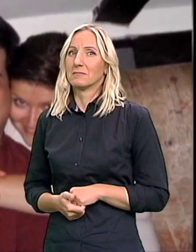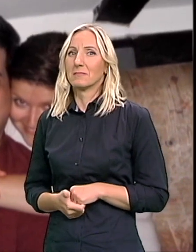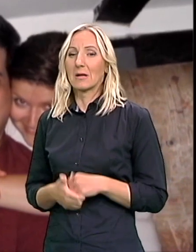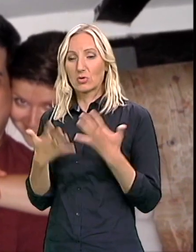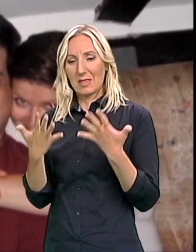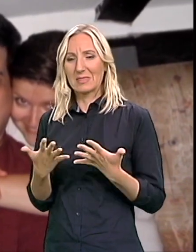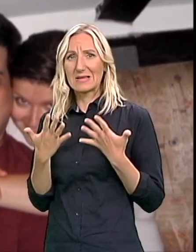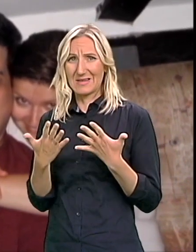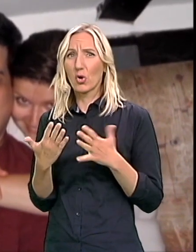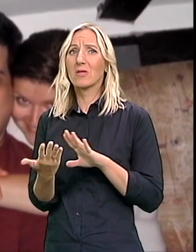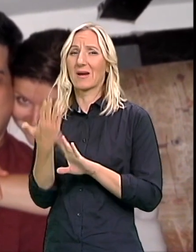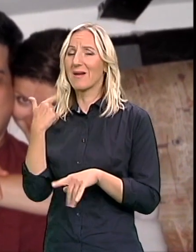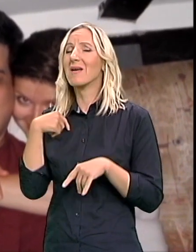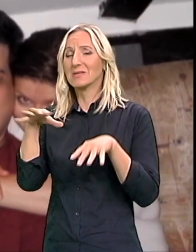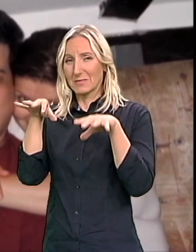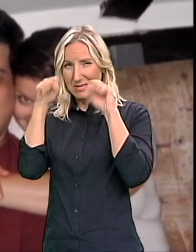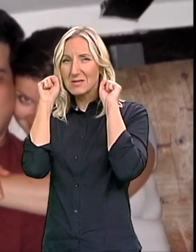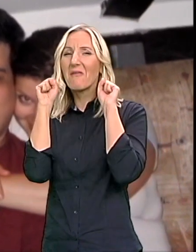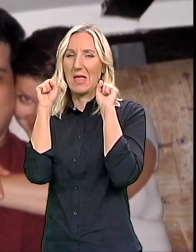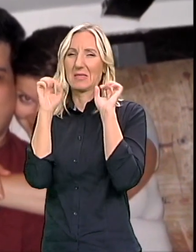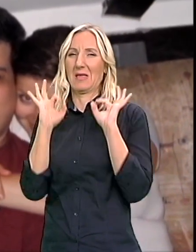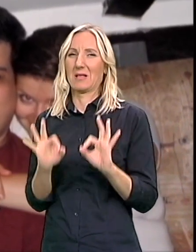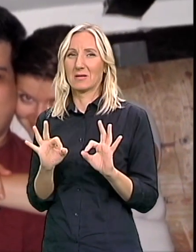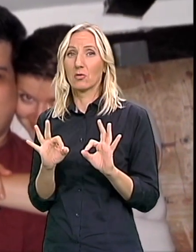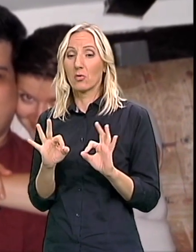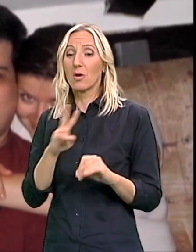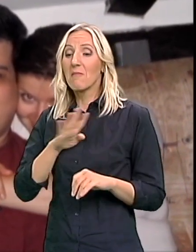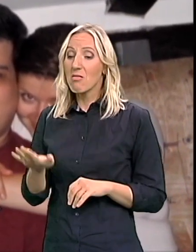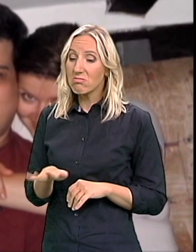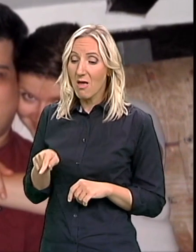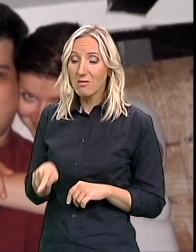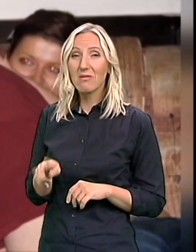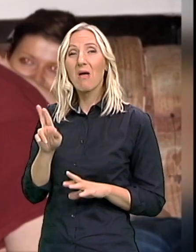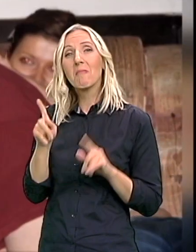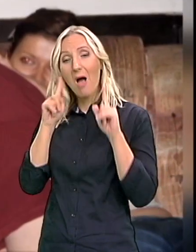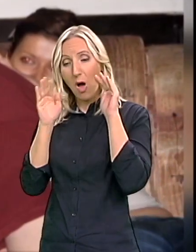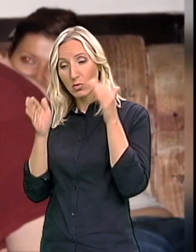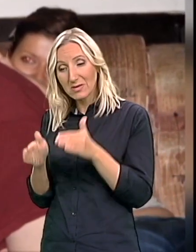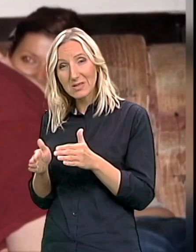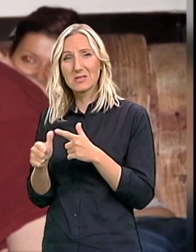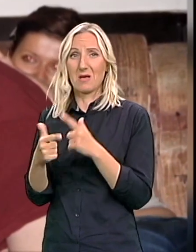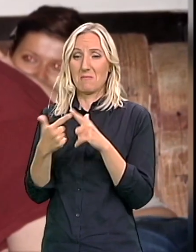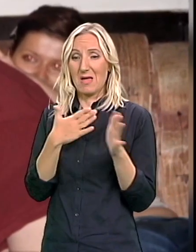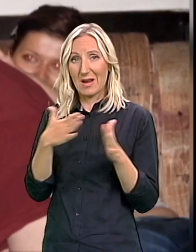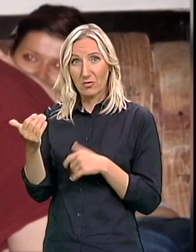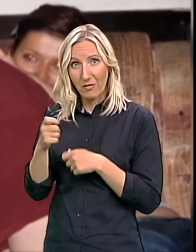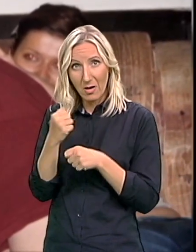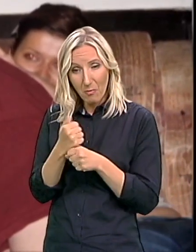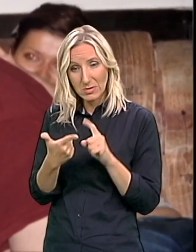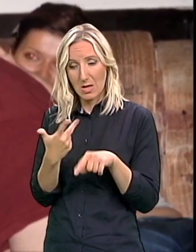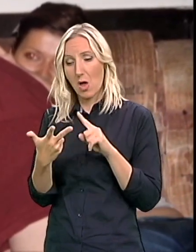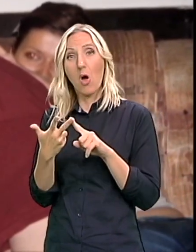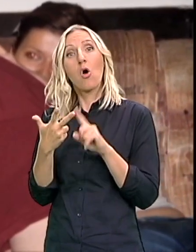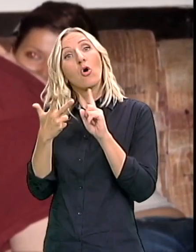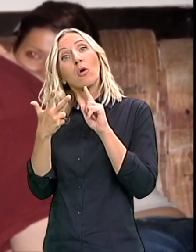ranije Sigurno Ja sam shvatila da je Imati dete sa utizmom Ići redovno na posao Imati drugo dete